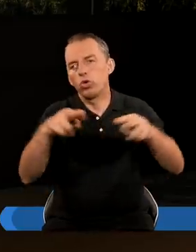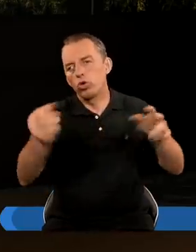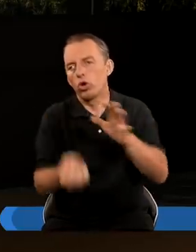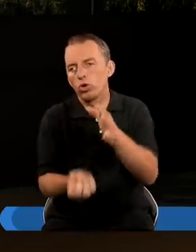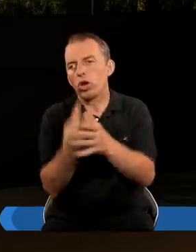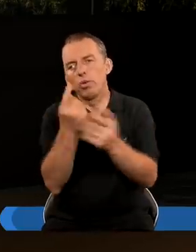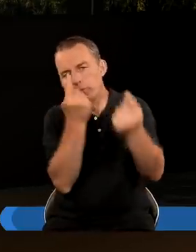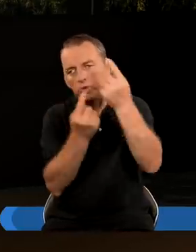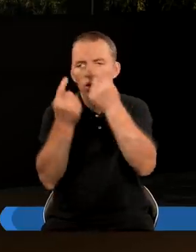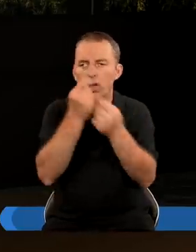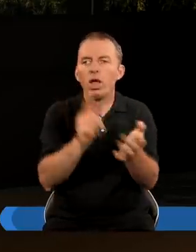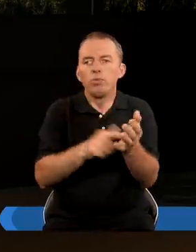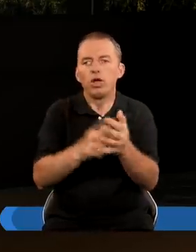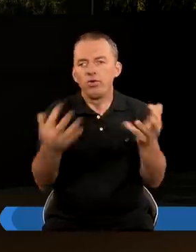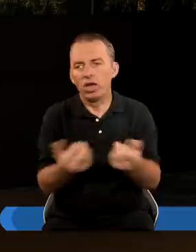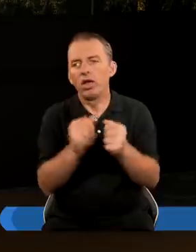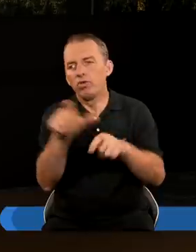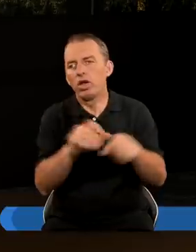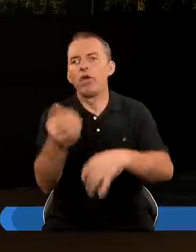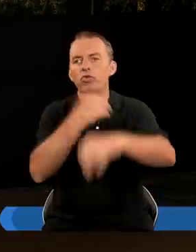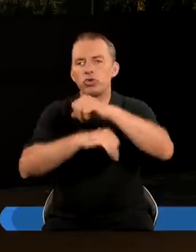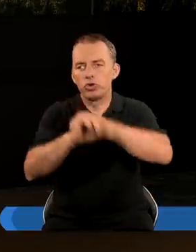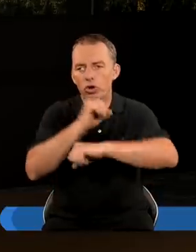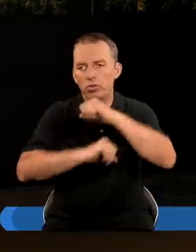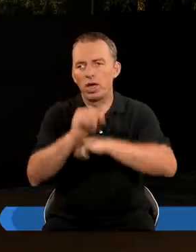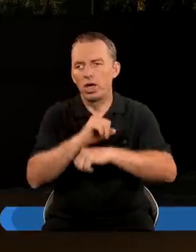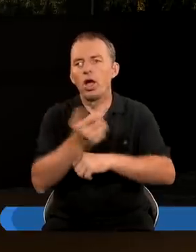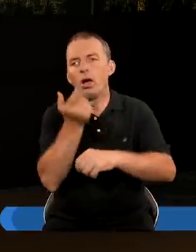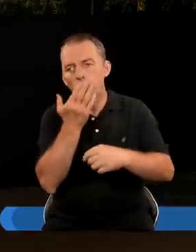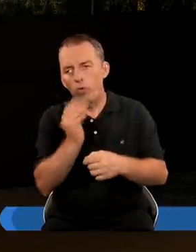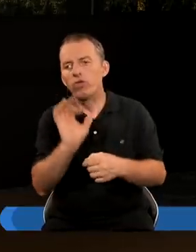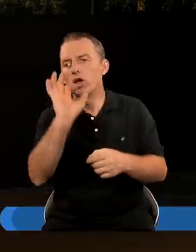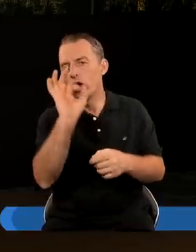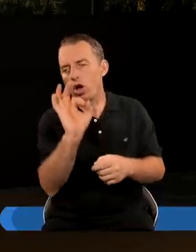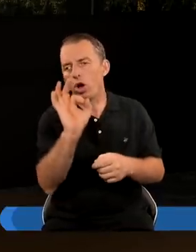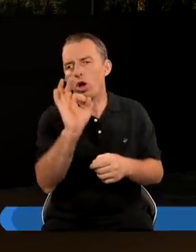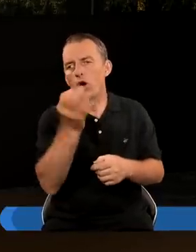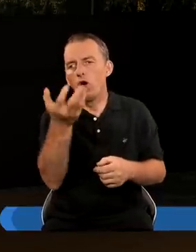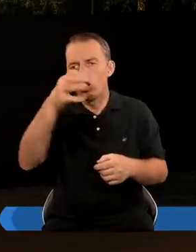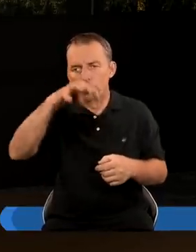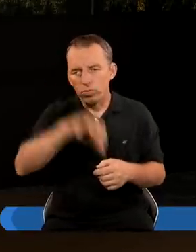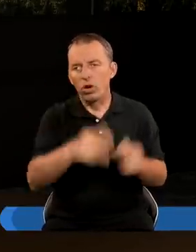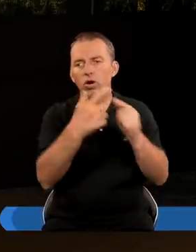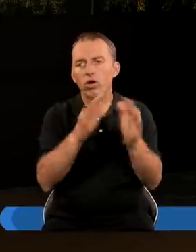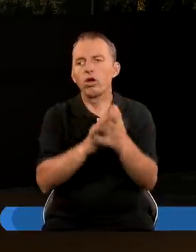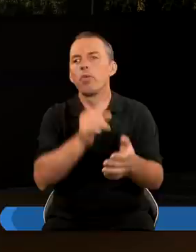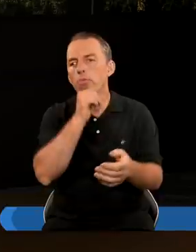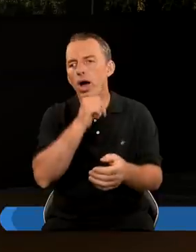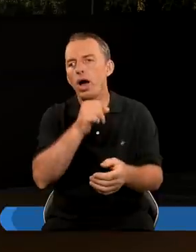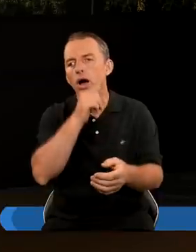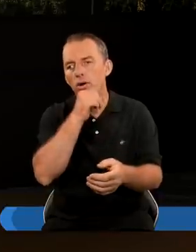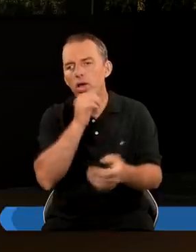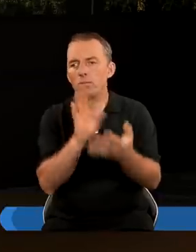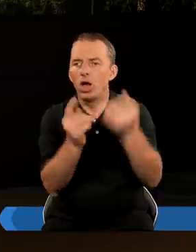źródeł Możemy przypuszczać Że Piotr Znajdował się W tym czasie W Rzymie I mówiąc o zborze Czy też kościele W